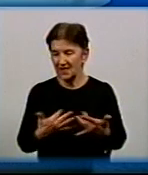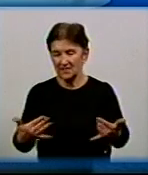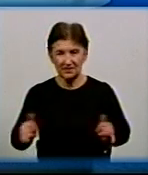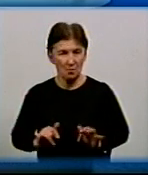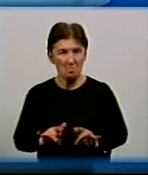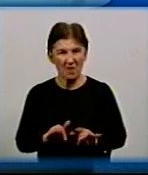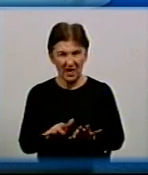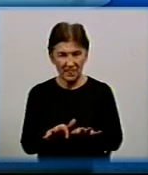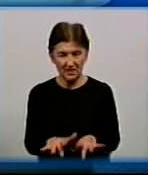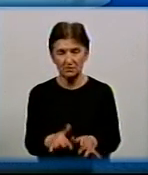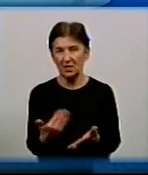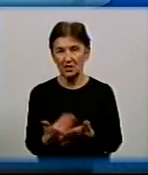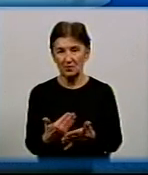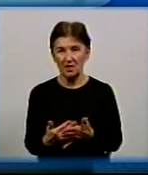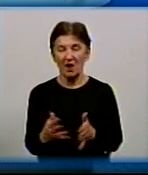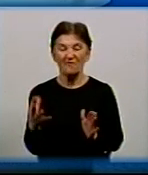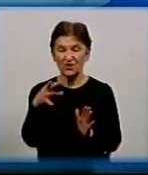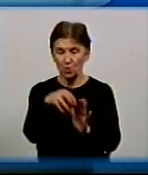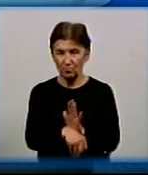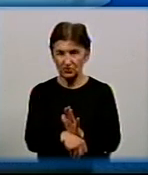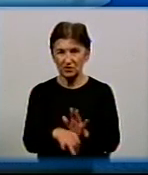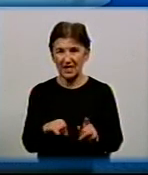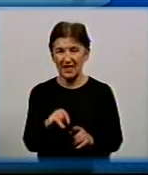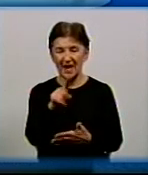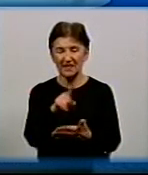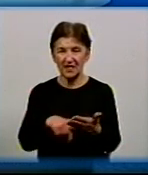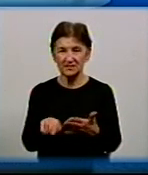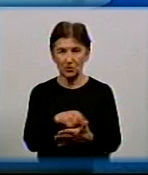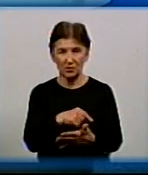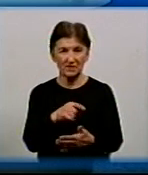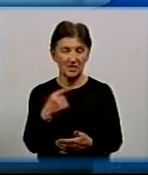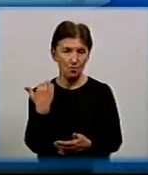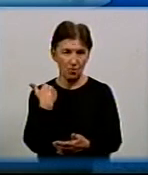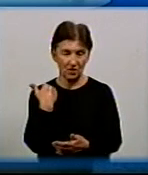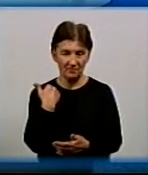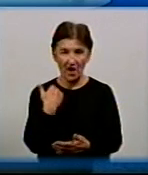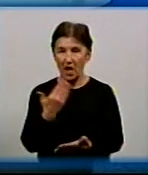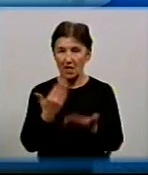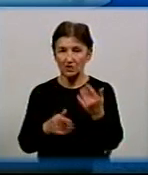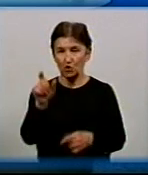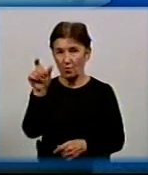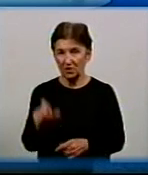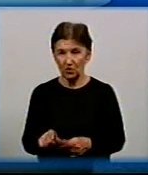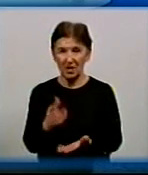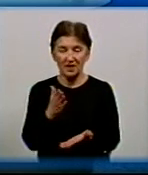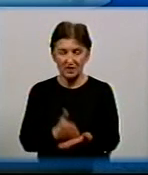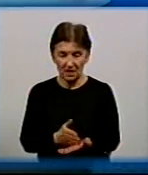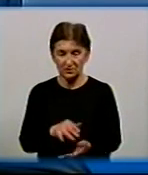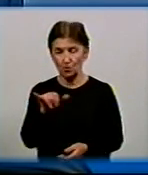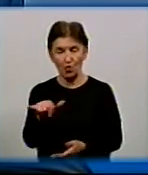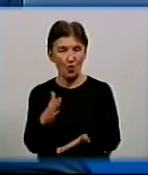зрозумілі механізми. Ну, наприклад, як в тому числі, і реструктуризація боргів населення. Якщо абонент є і в нього є